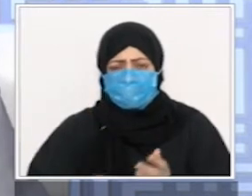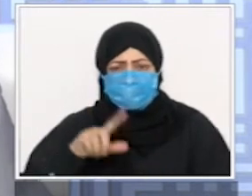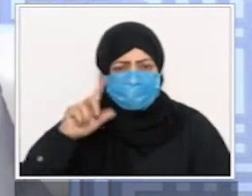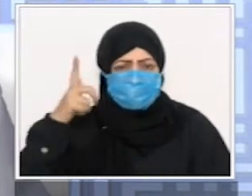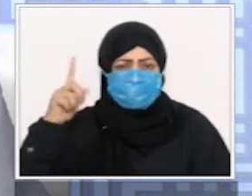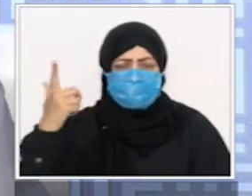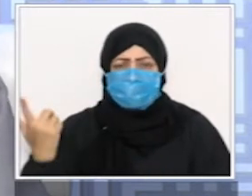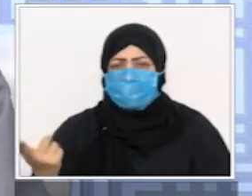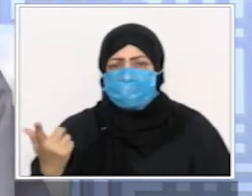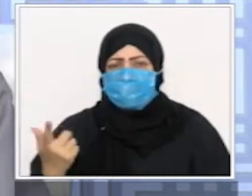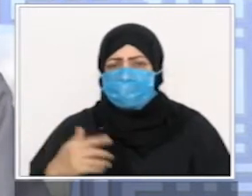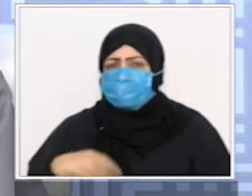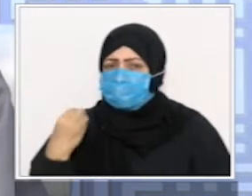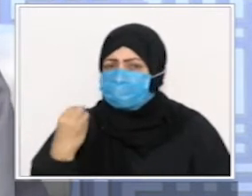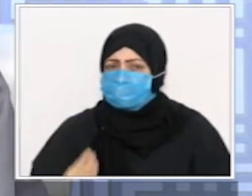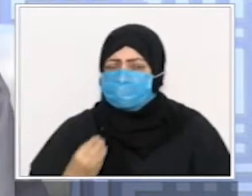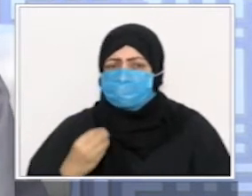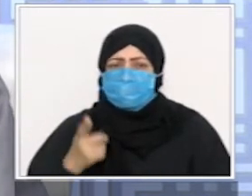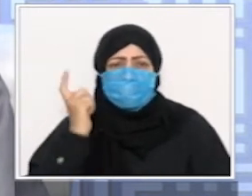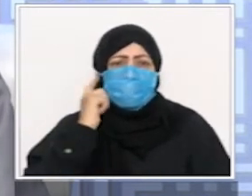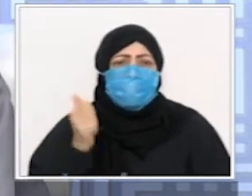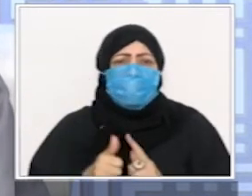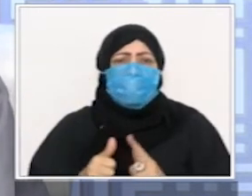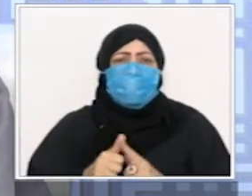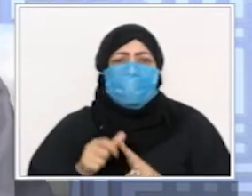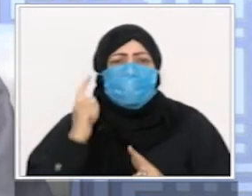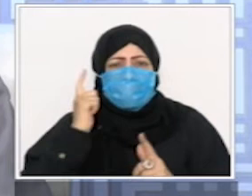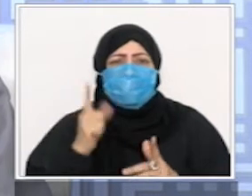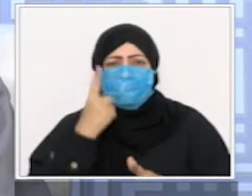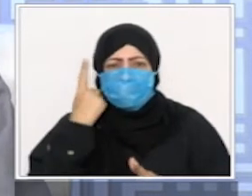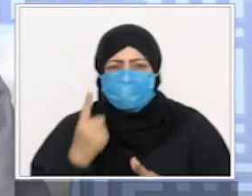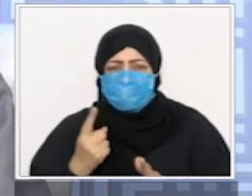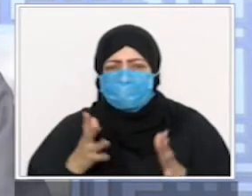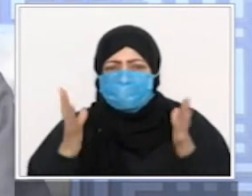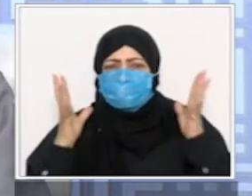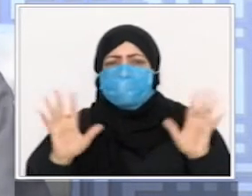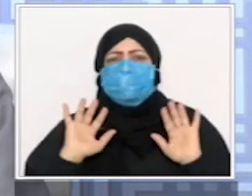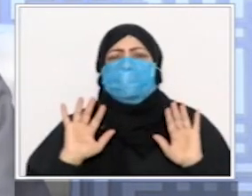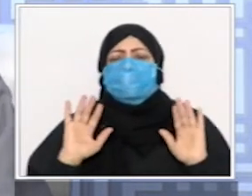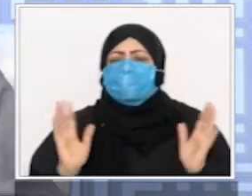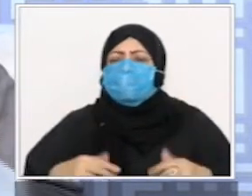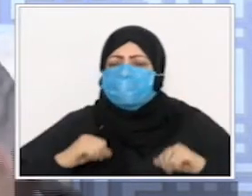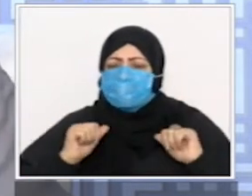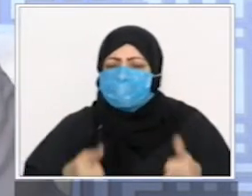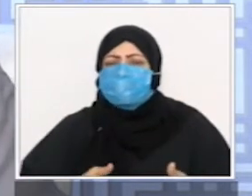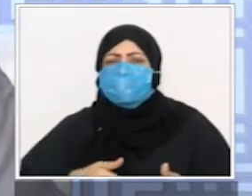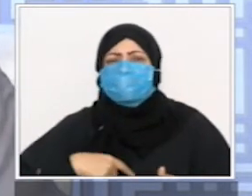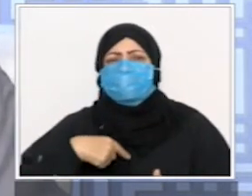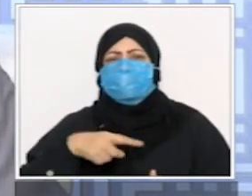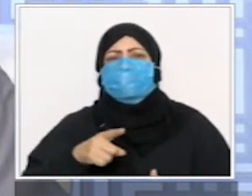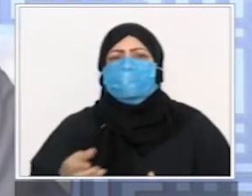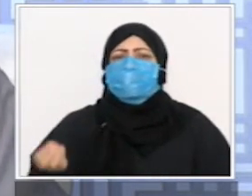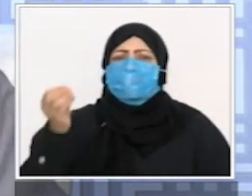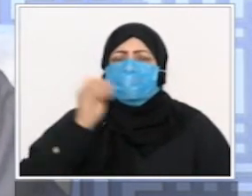الكاذب جعلوه في وقت الفجر الحقيقي ثم أضافوا بعد الوقت الفجر الحقيقي آذاناً آخر